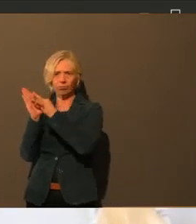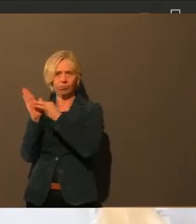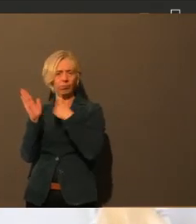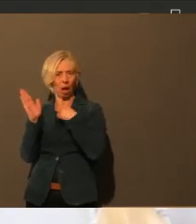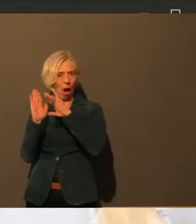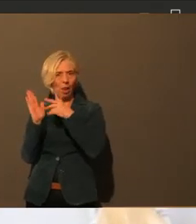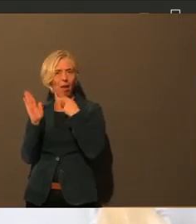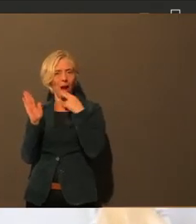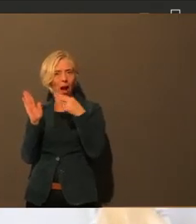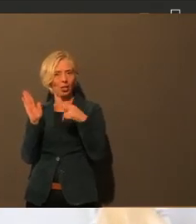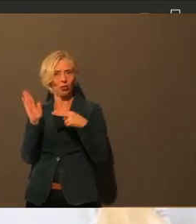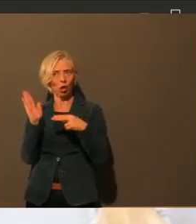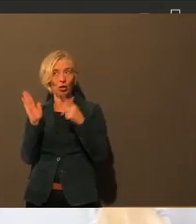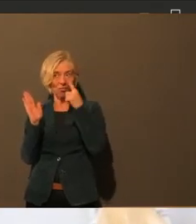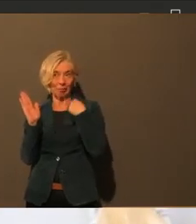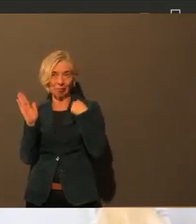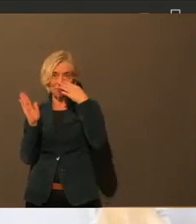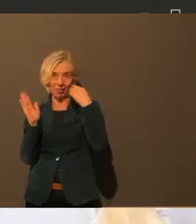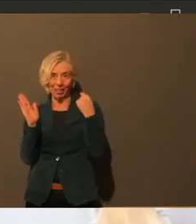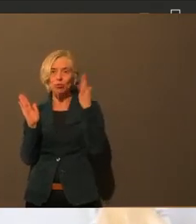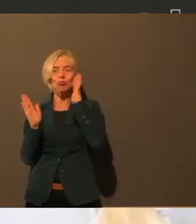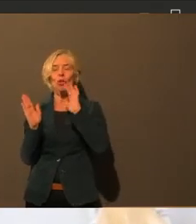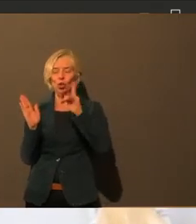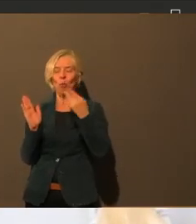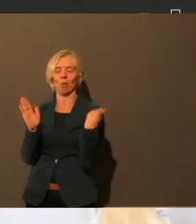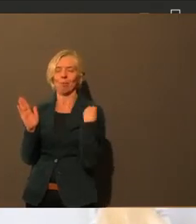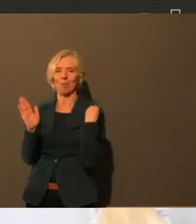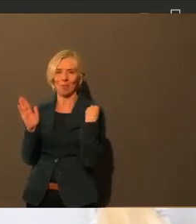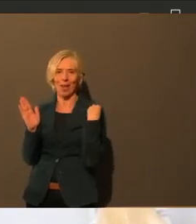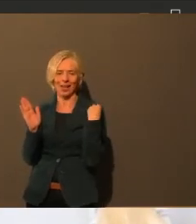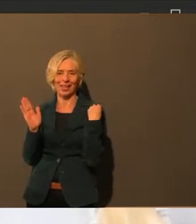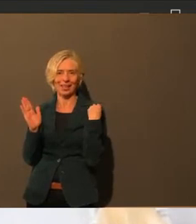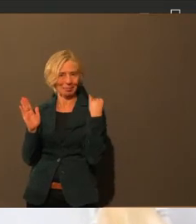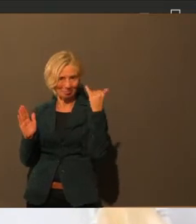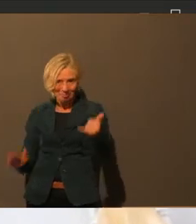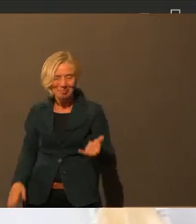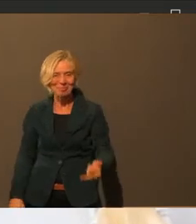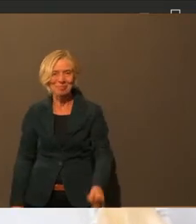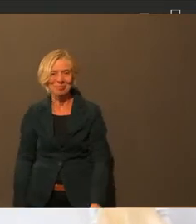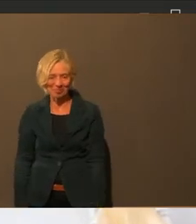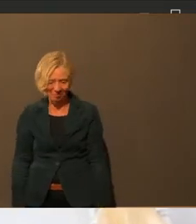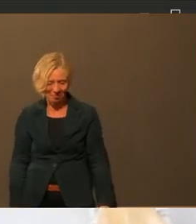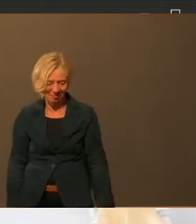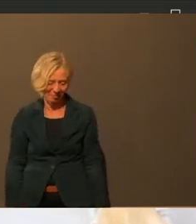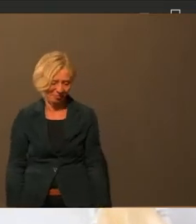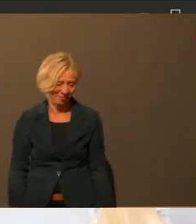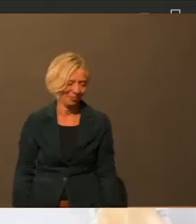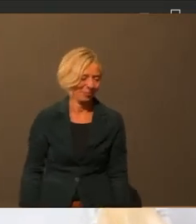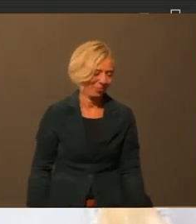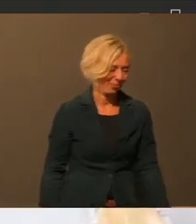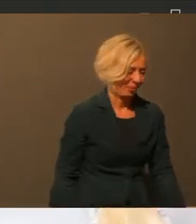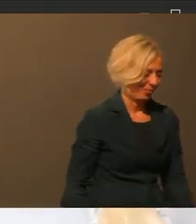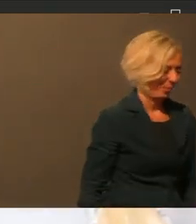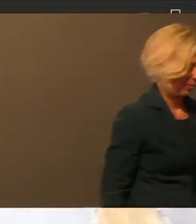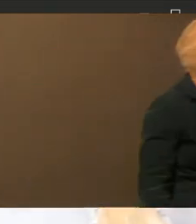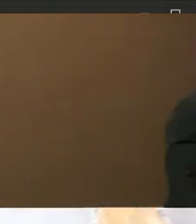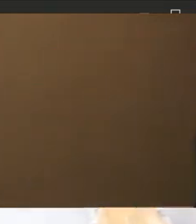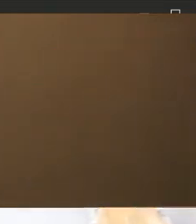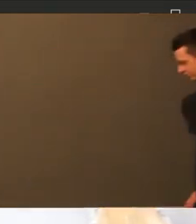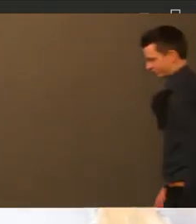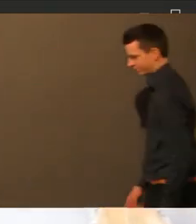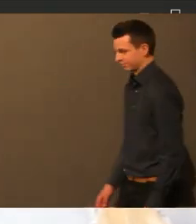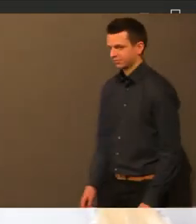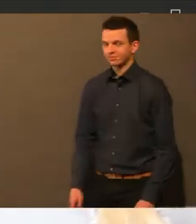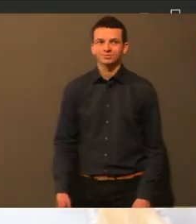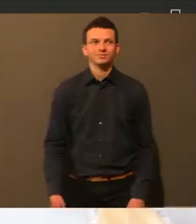geblieben ist, gerne noch mal melden. Wir stehen auf jeden Fall zur Beantwortung zur Verfügung. Vielen Dank, Martina. Ich kann dir mal eine